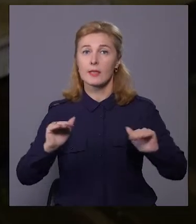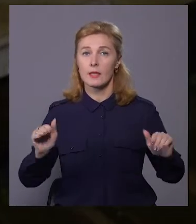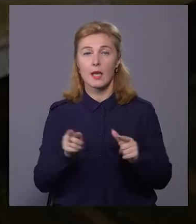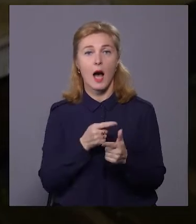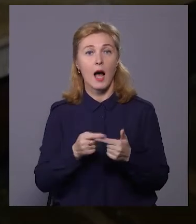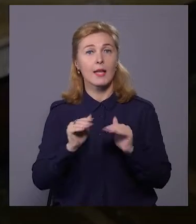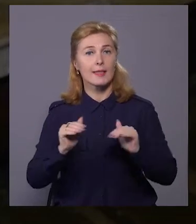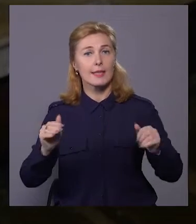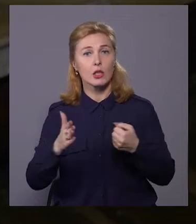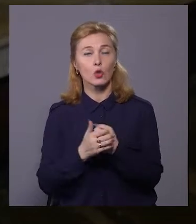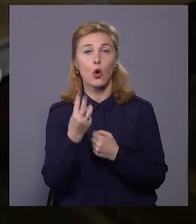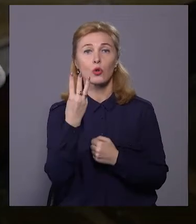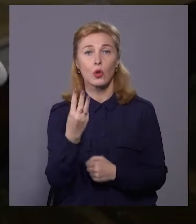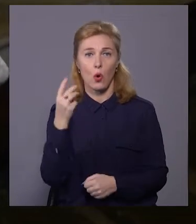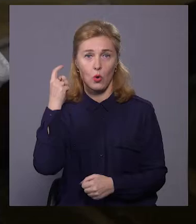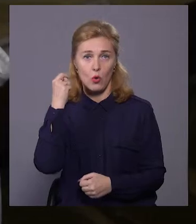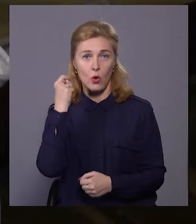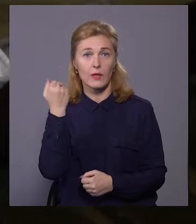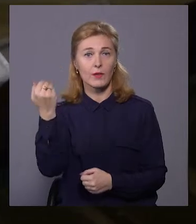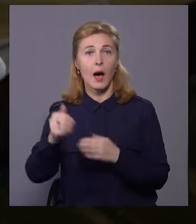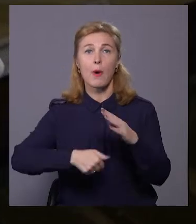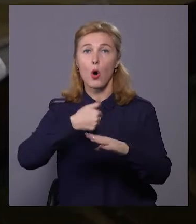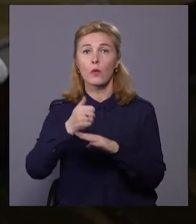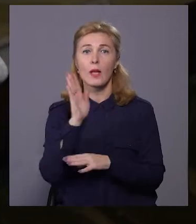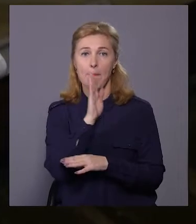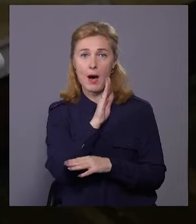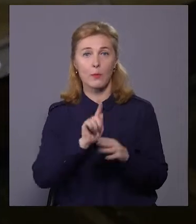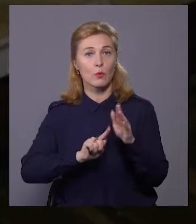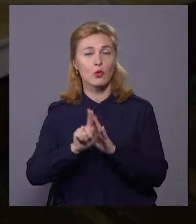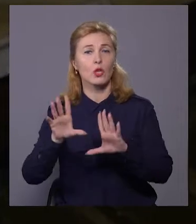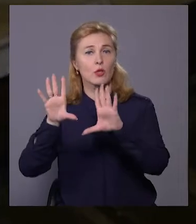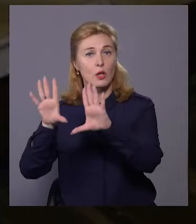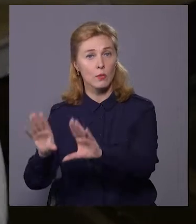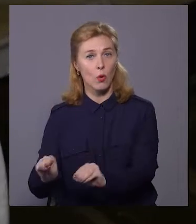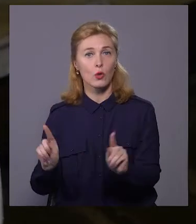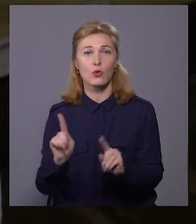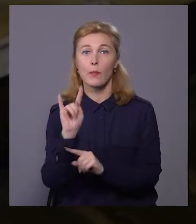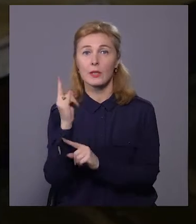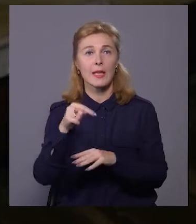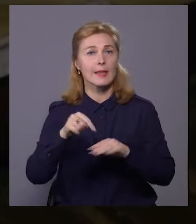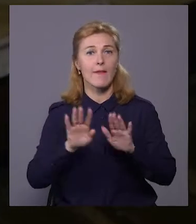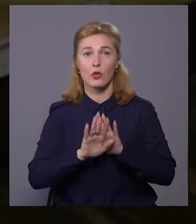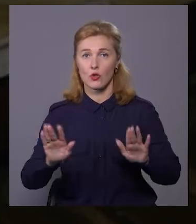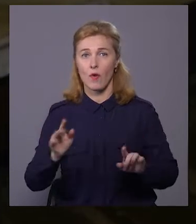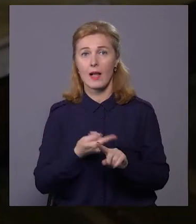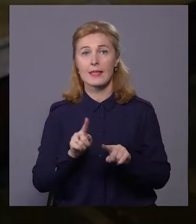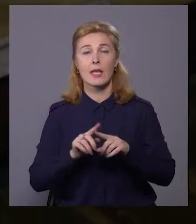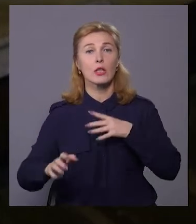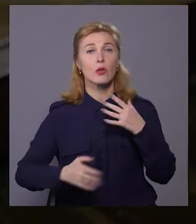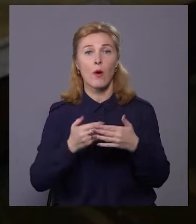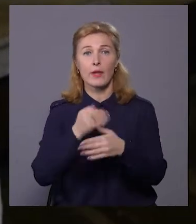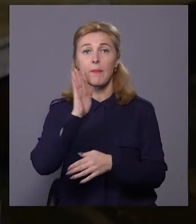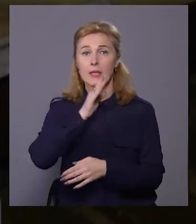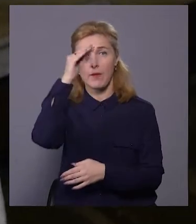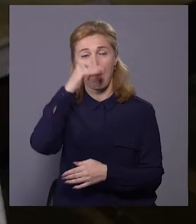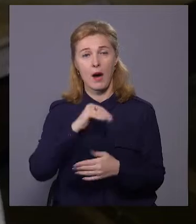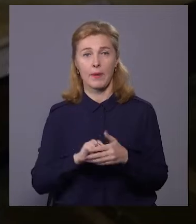до трьох років. Тобто там головне маму спочатку заспокоїти, щоб дитина не відчувала оцю тривоги від батьків, від мами.